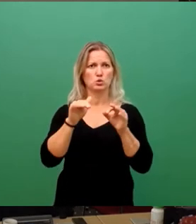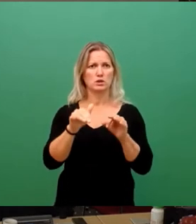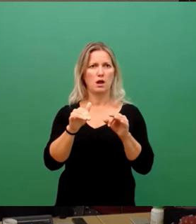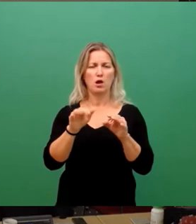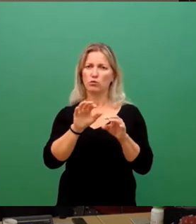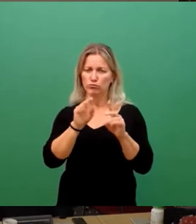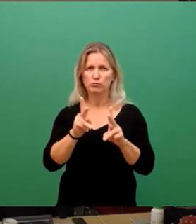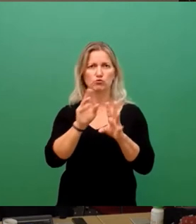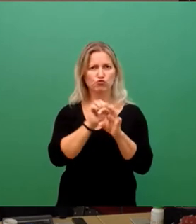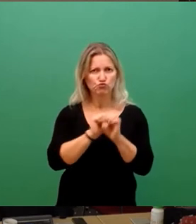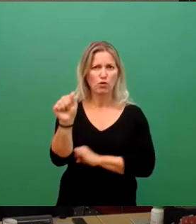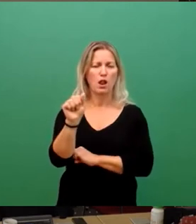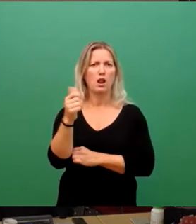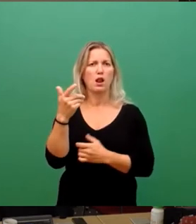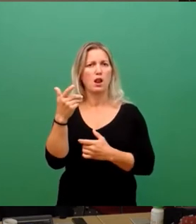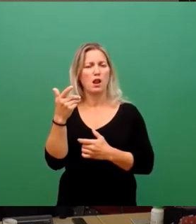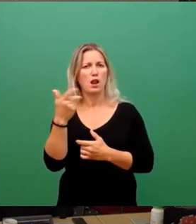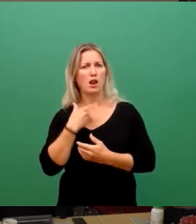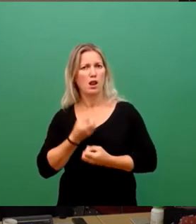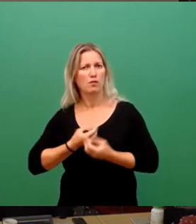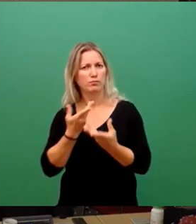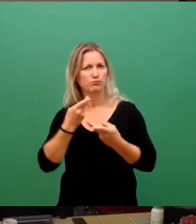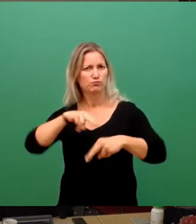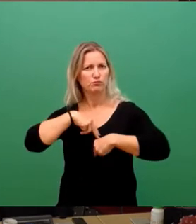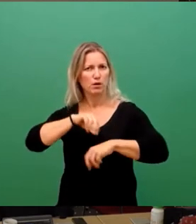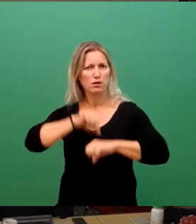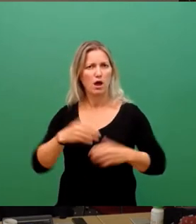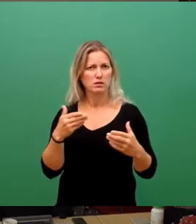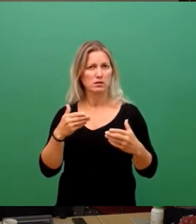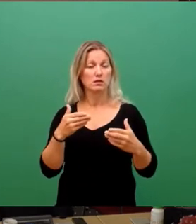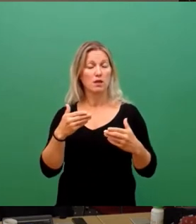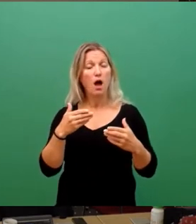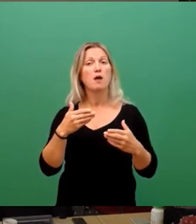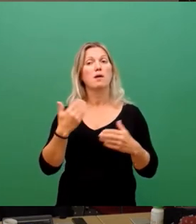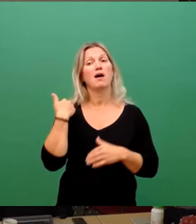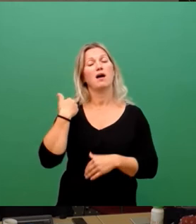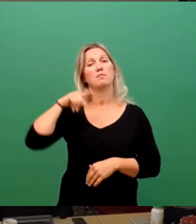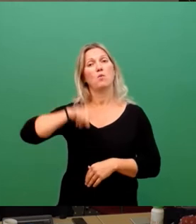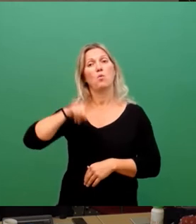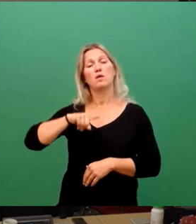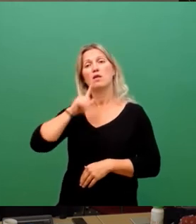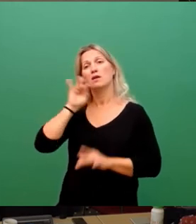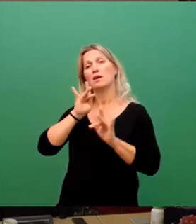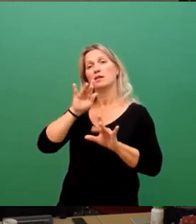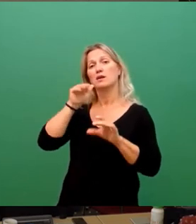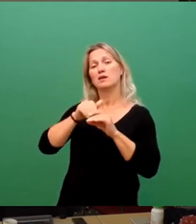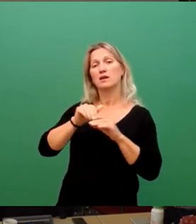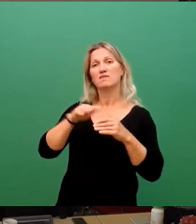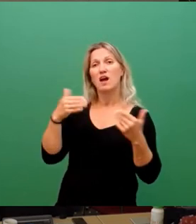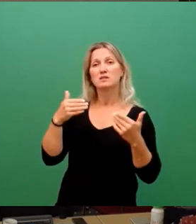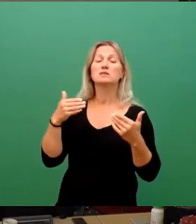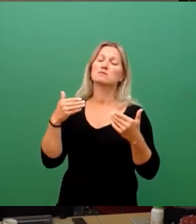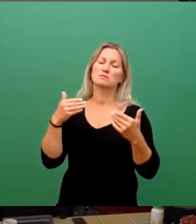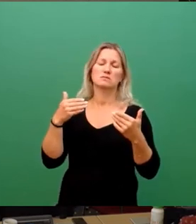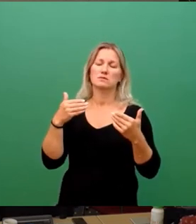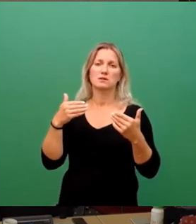sein Anliegen vortragen. Kritisiert wurden in den vergangenen Monaten auch die viel zu langen, zu vergebenen